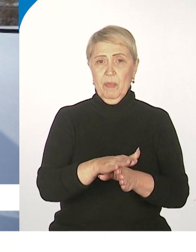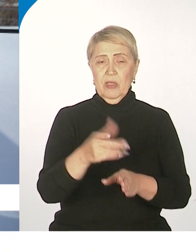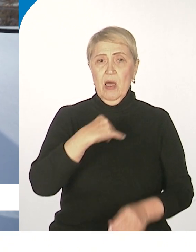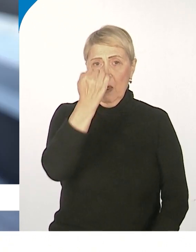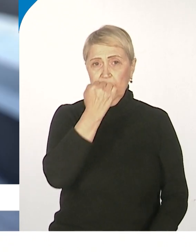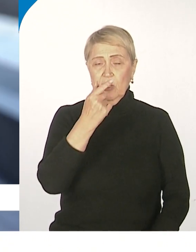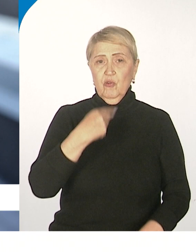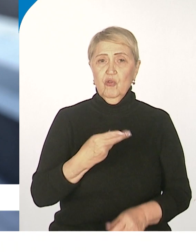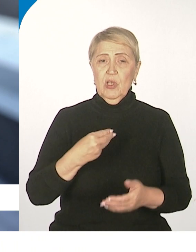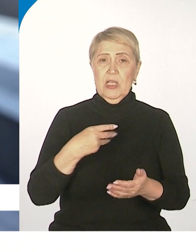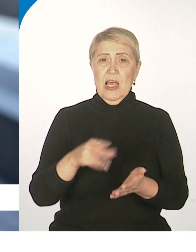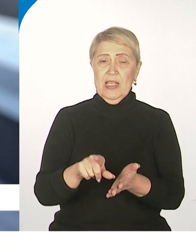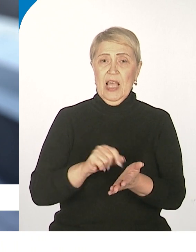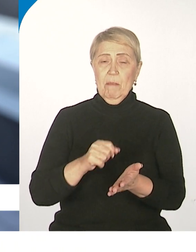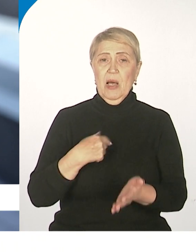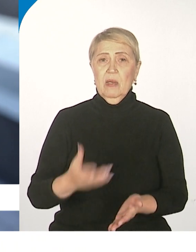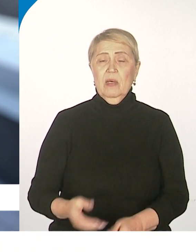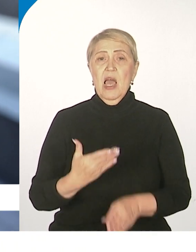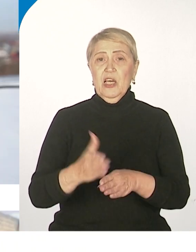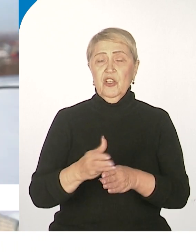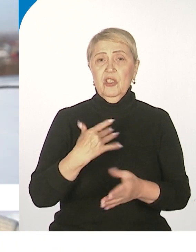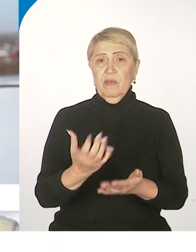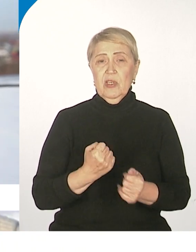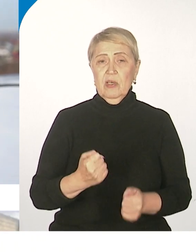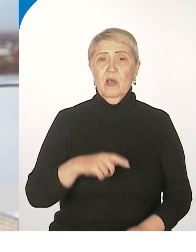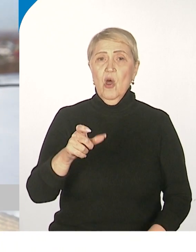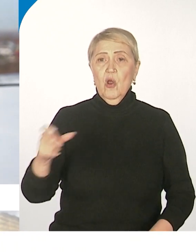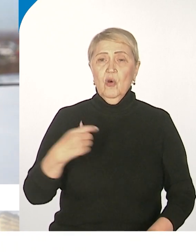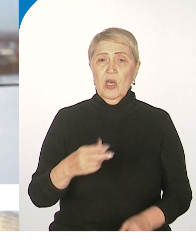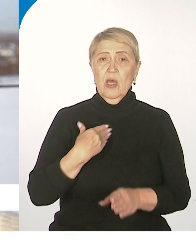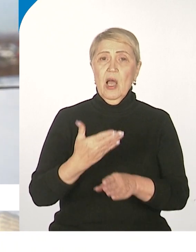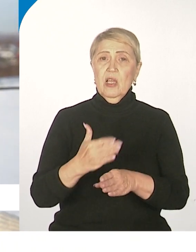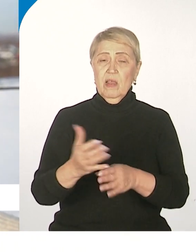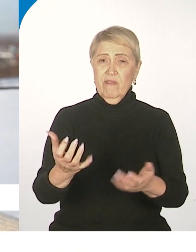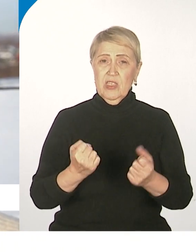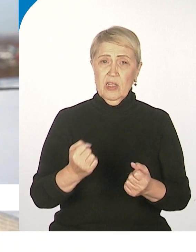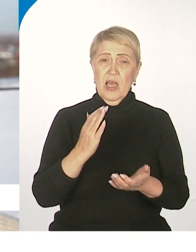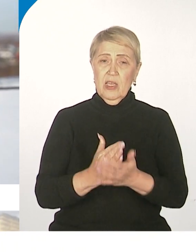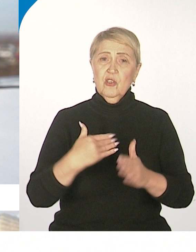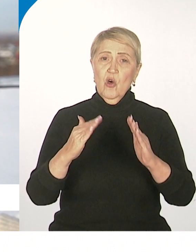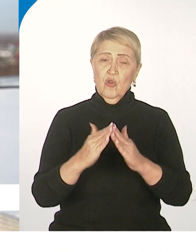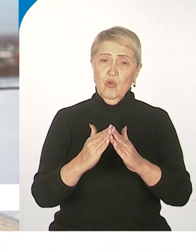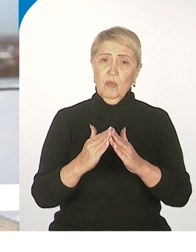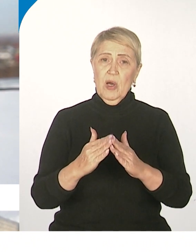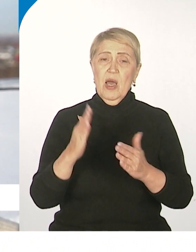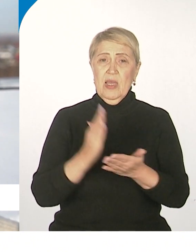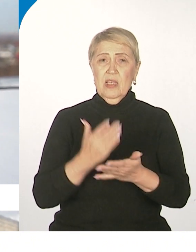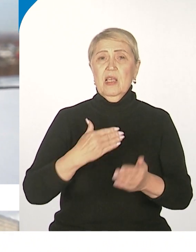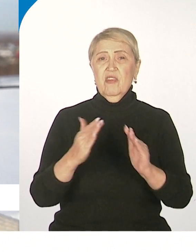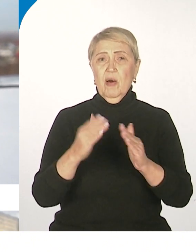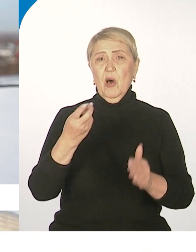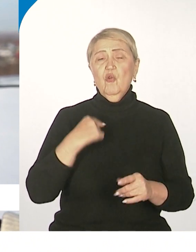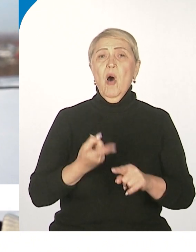благодаря займам, которые взяли собственники. Люди заимствуют очень часто. Есть дома, конечно, без заимствования, но это очень редко.